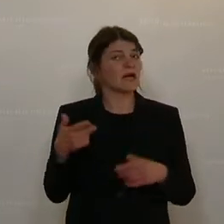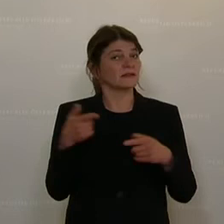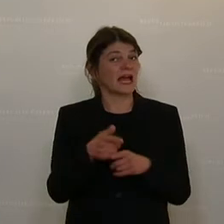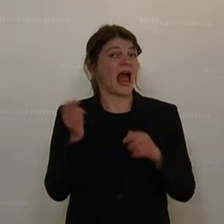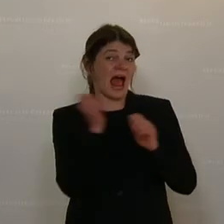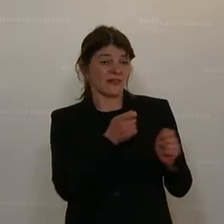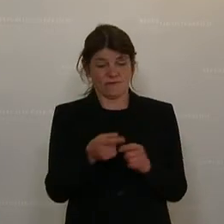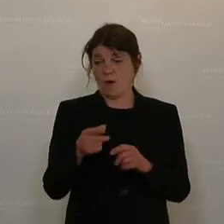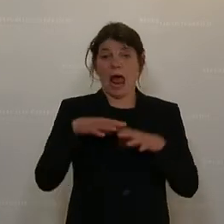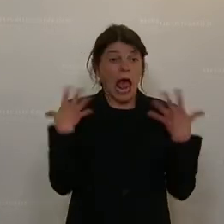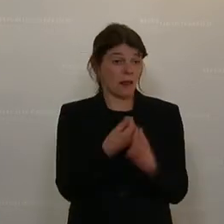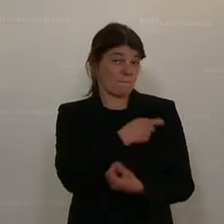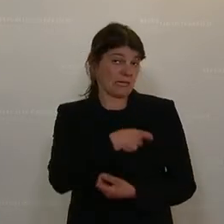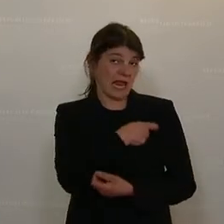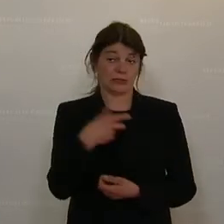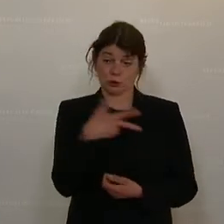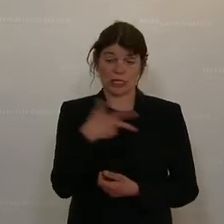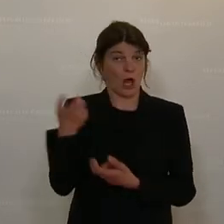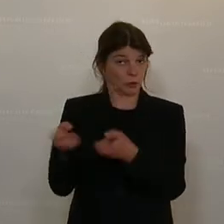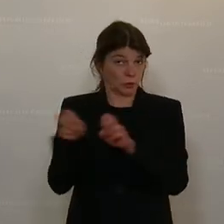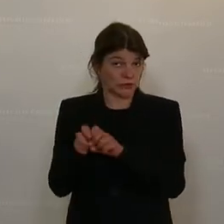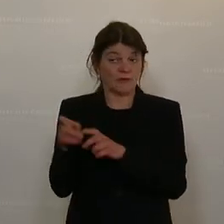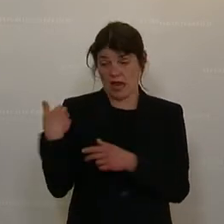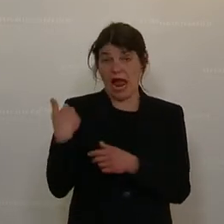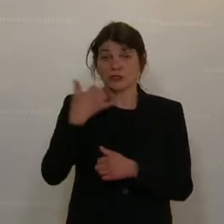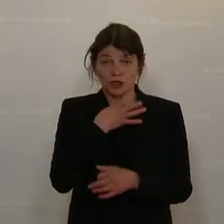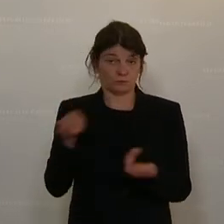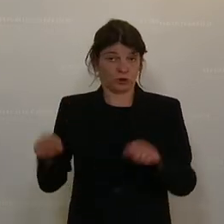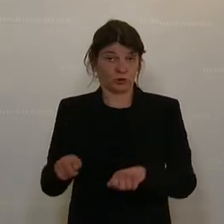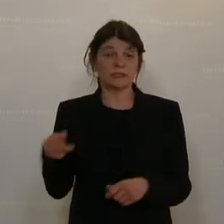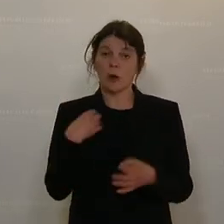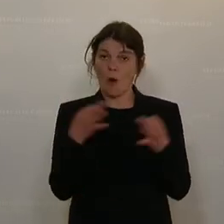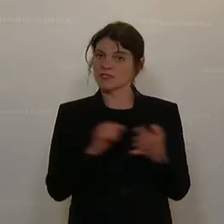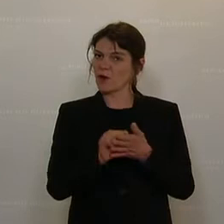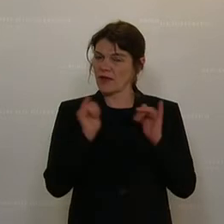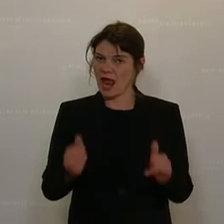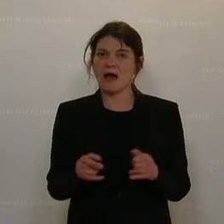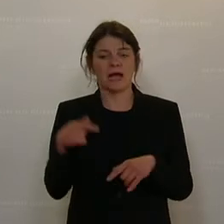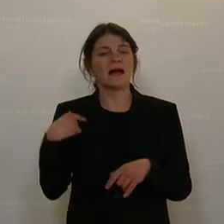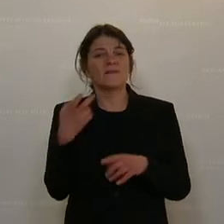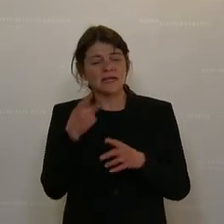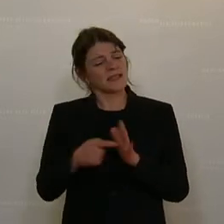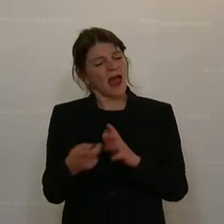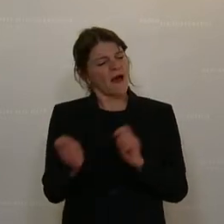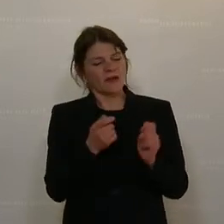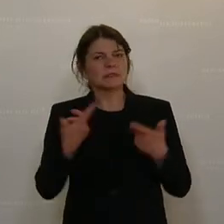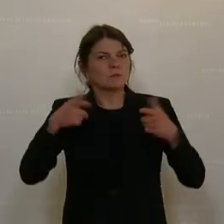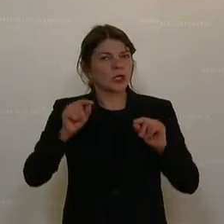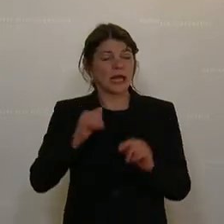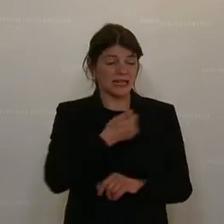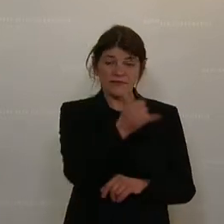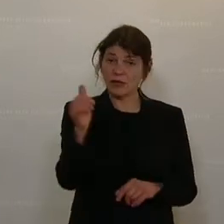letzten Sozialausschuss einstimmig beschlossen wurde, was mich sehr freut. Einerseits individuell für Menschen bedeutet,